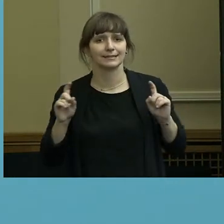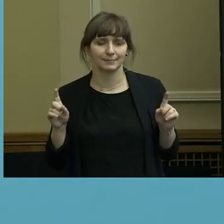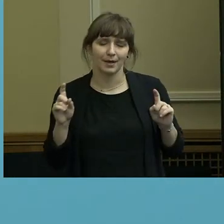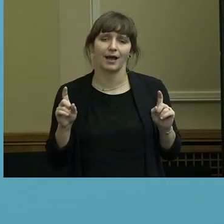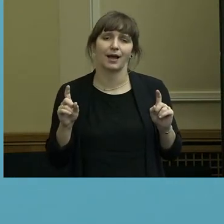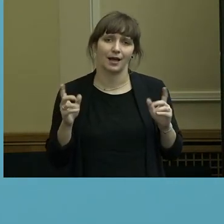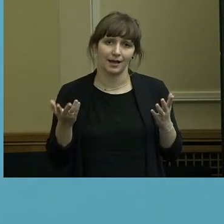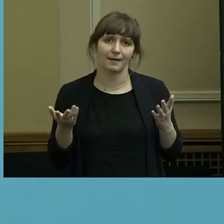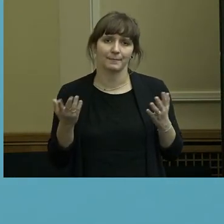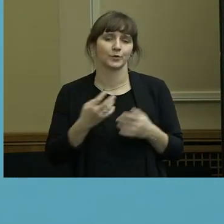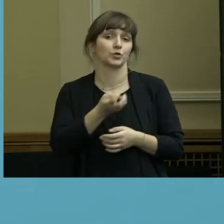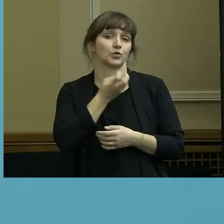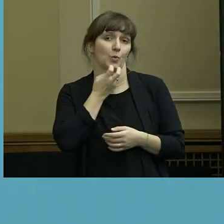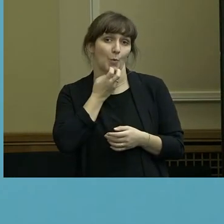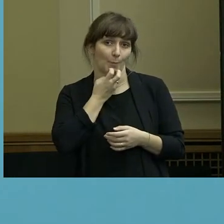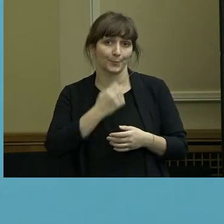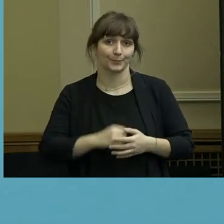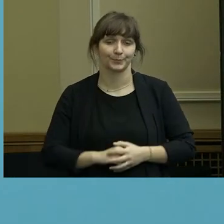Thema Strom.